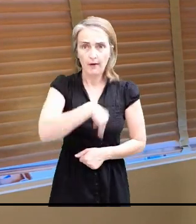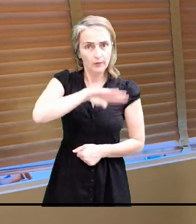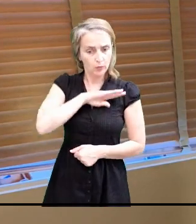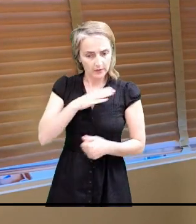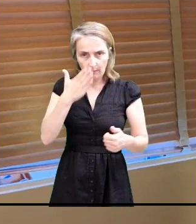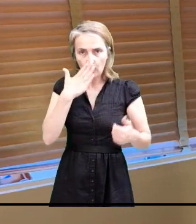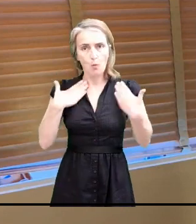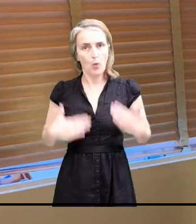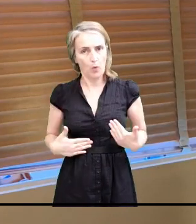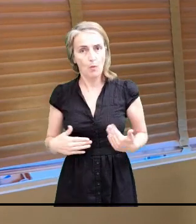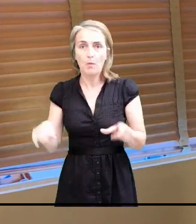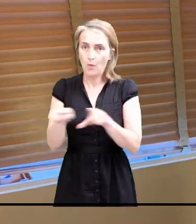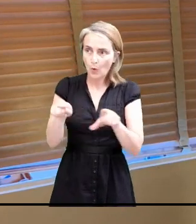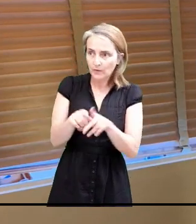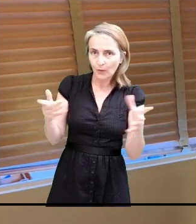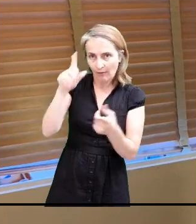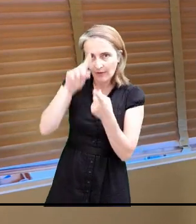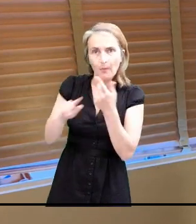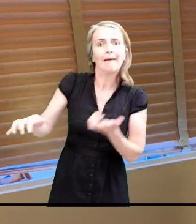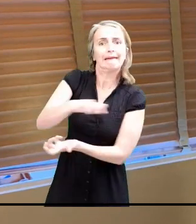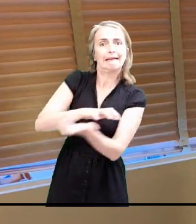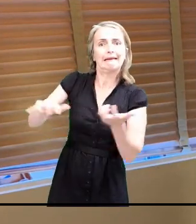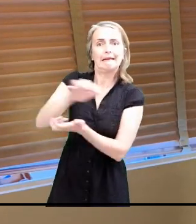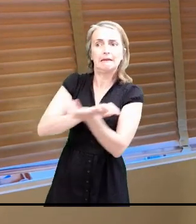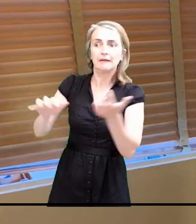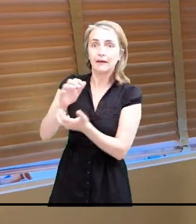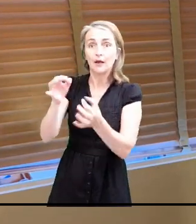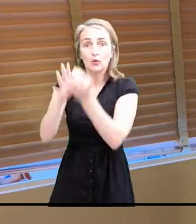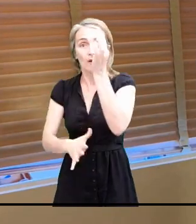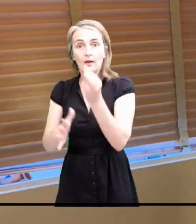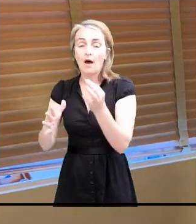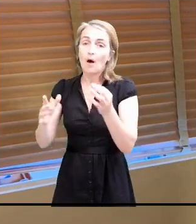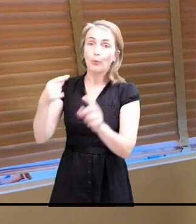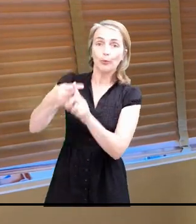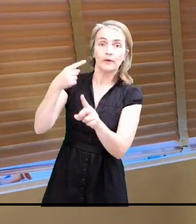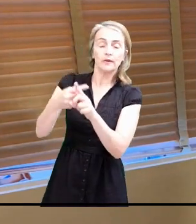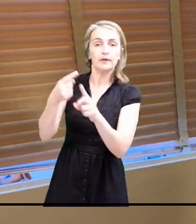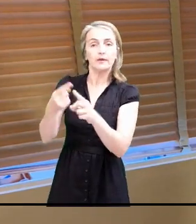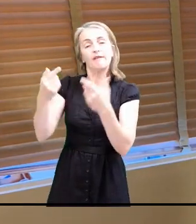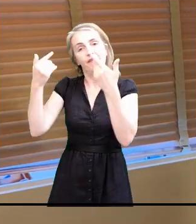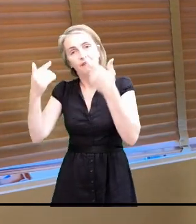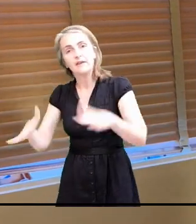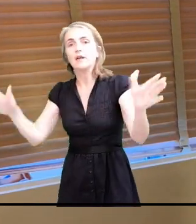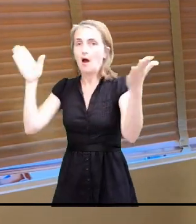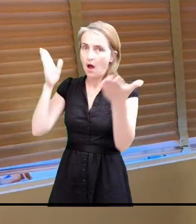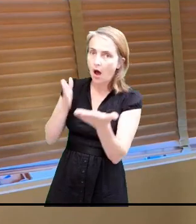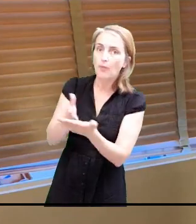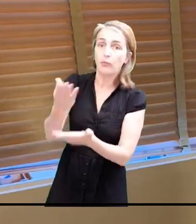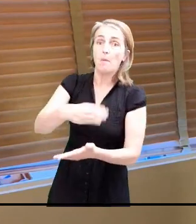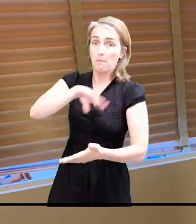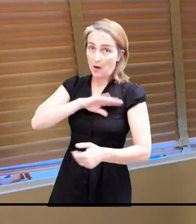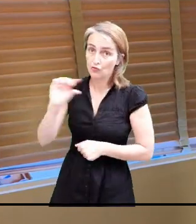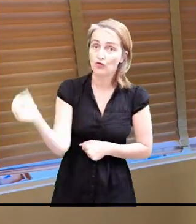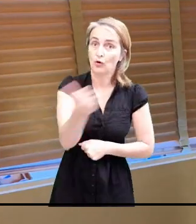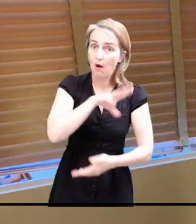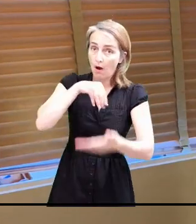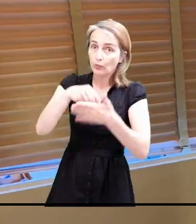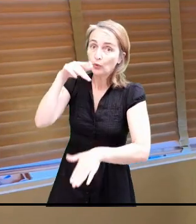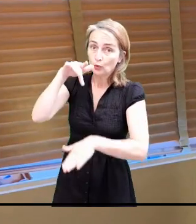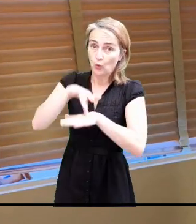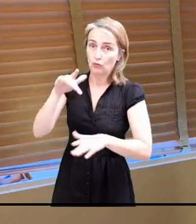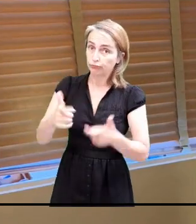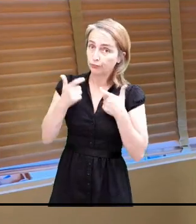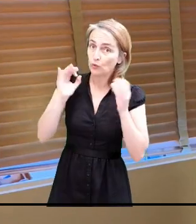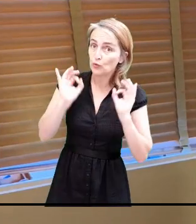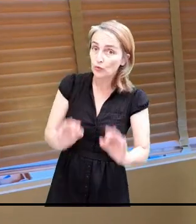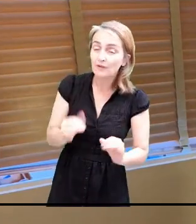nous-mêmes, mais on est tous responsables de cette sortie de crise et de cet aboutissement un peu plus heureux que